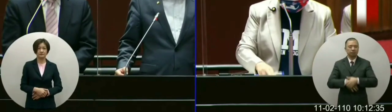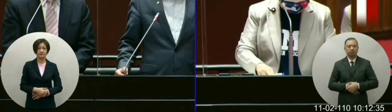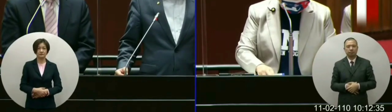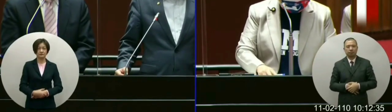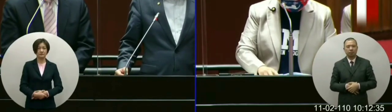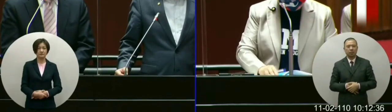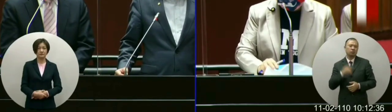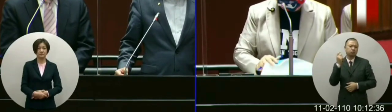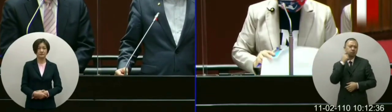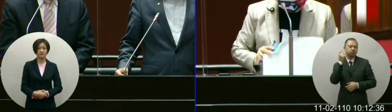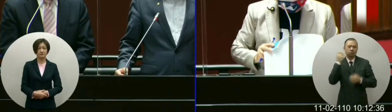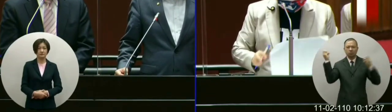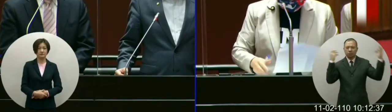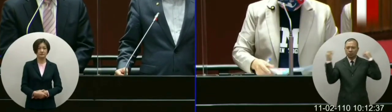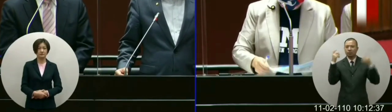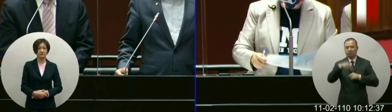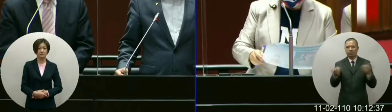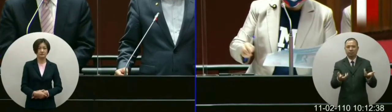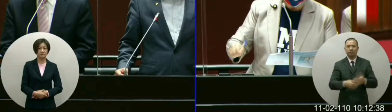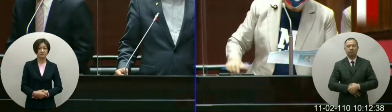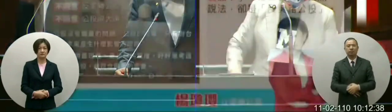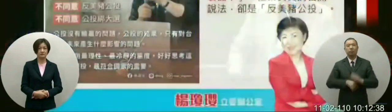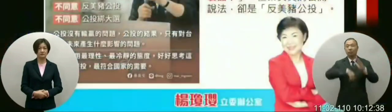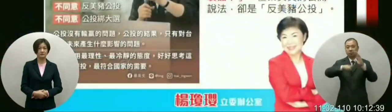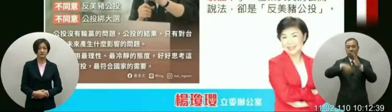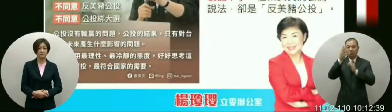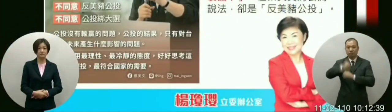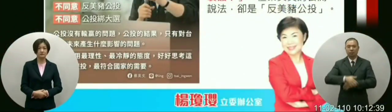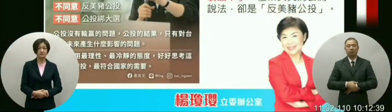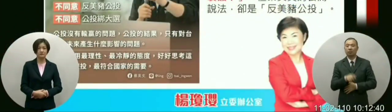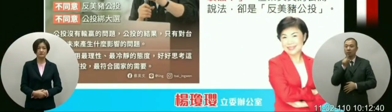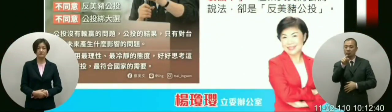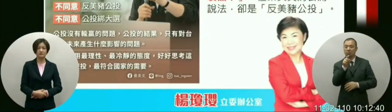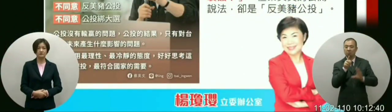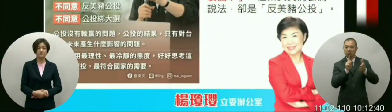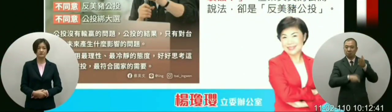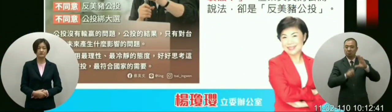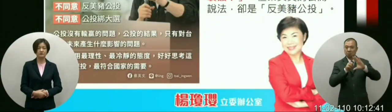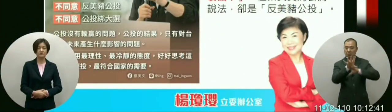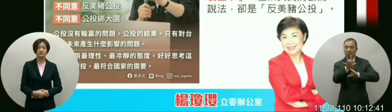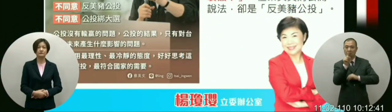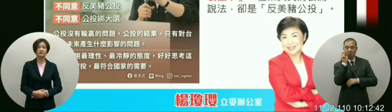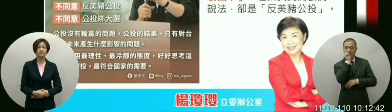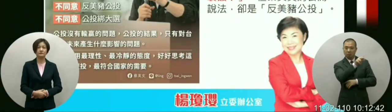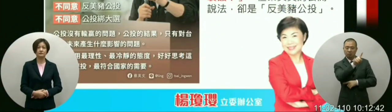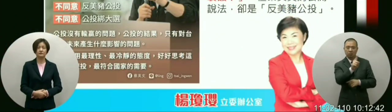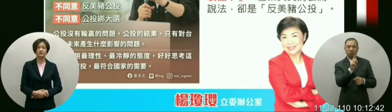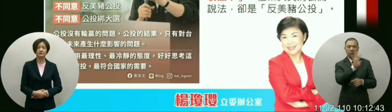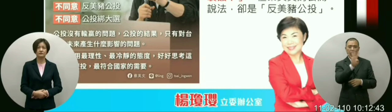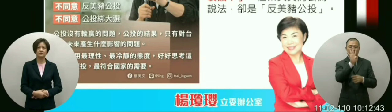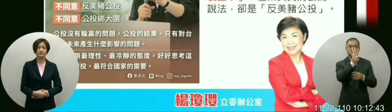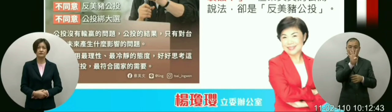假消息的问题院长你看到这个四个不同意